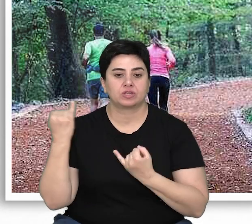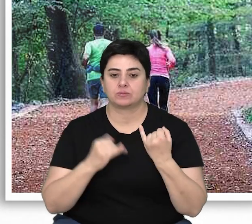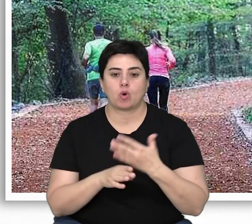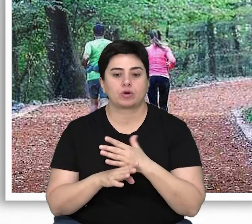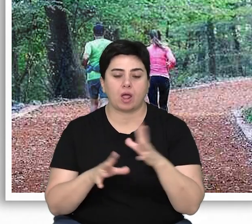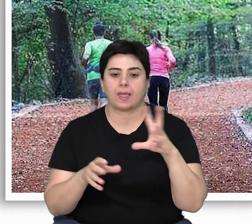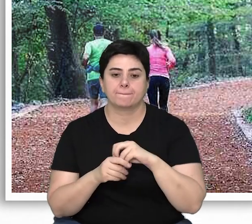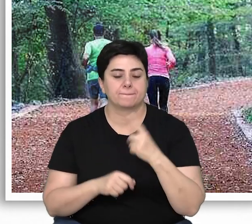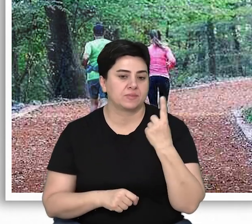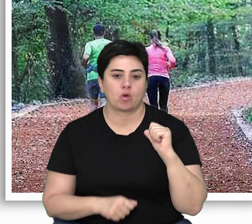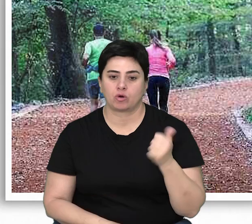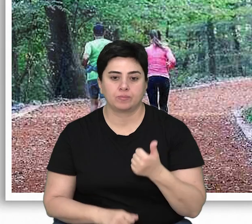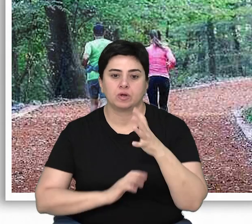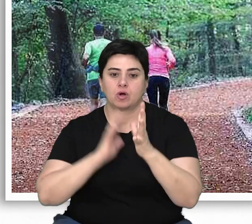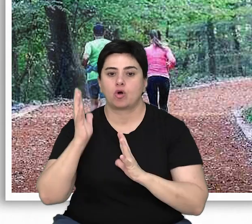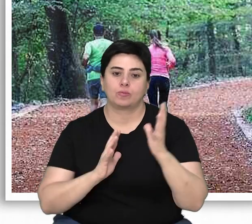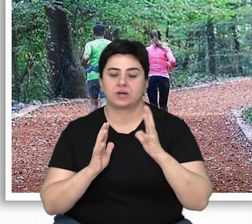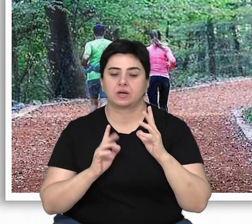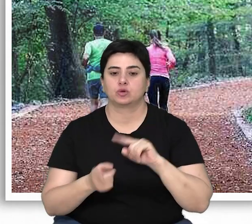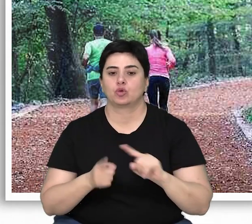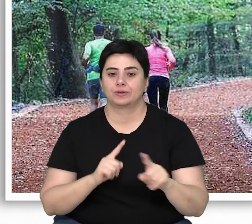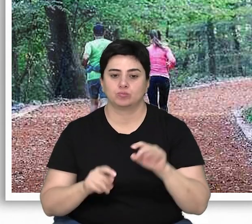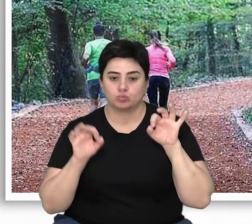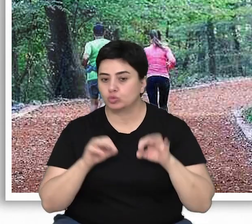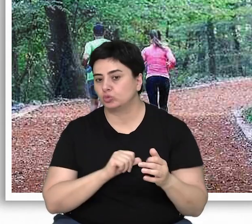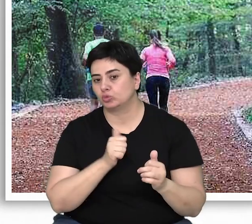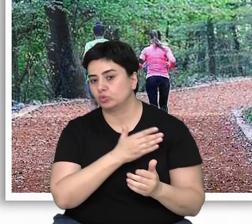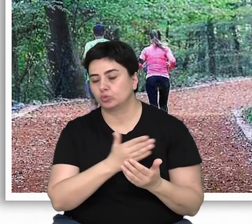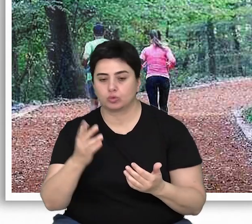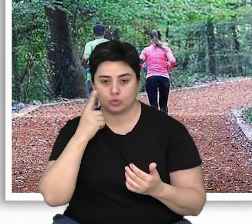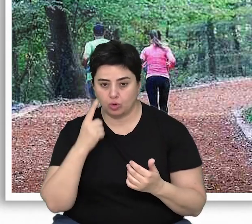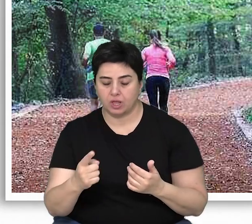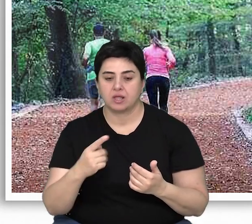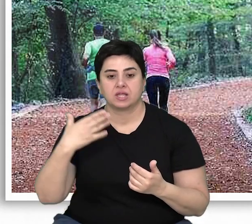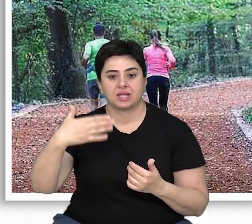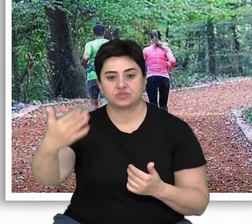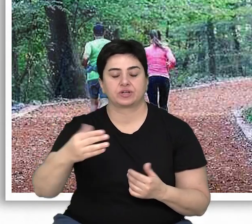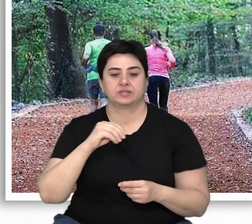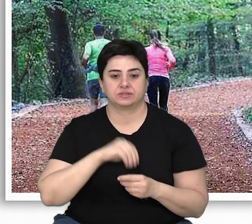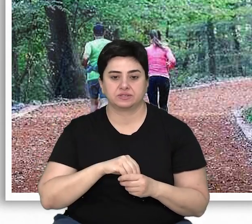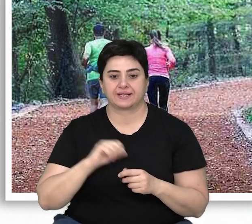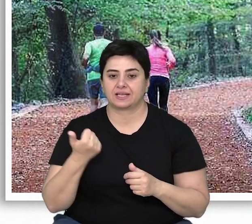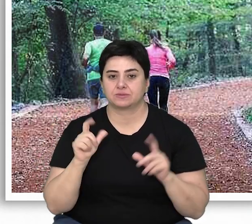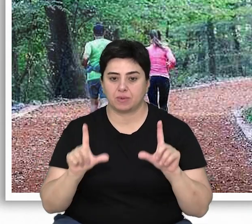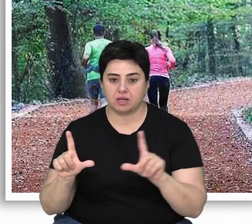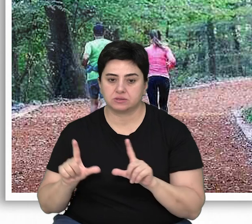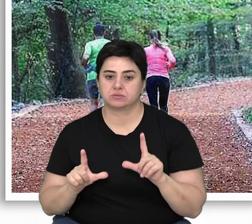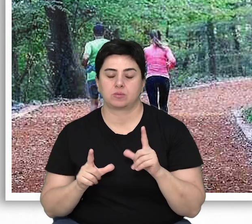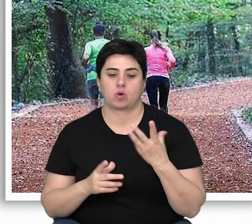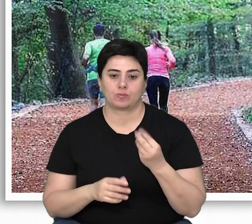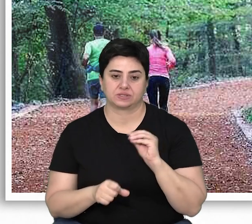ortak noktalarından biri, ormanların yönetiminde bugüne kadar olduğu gibi gelecek kuşakların gereksinimlerini de